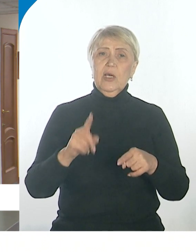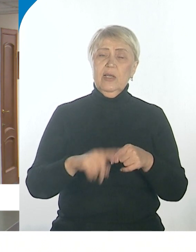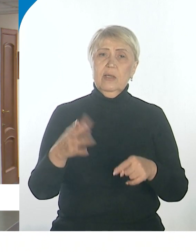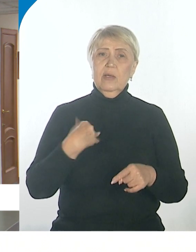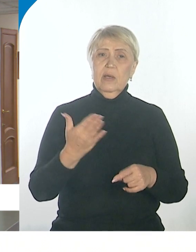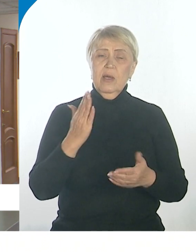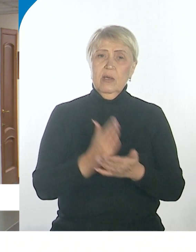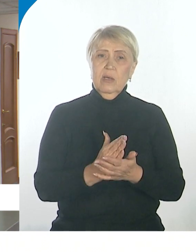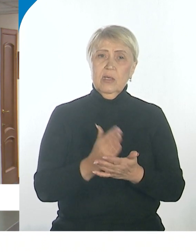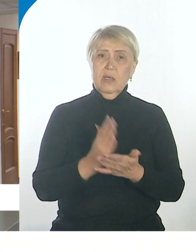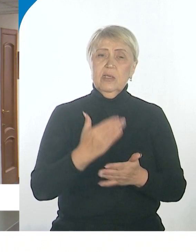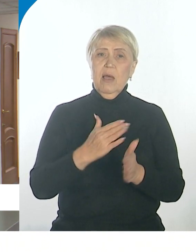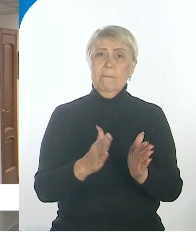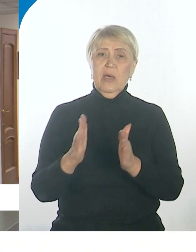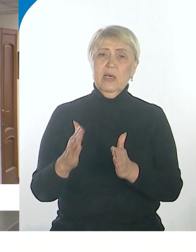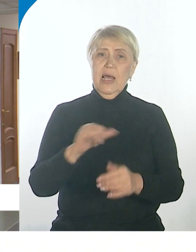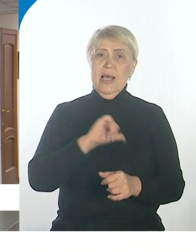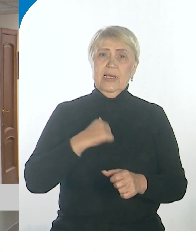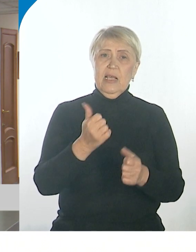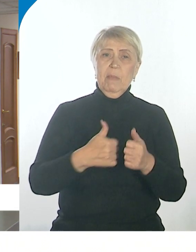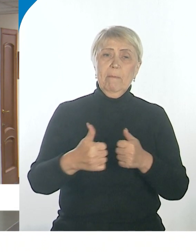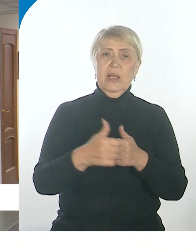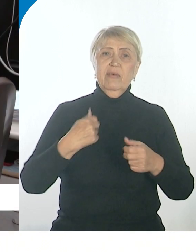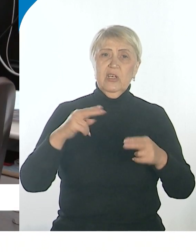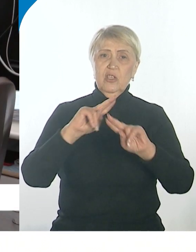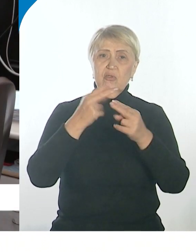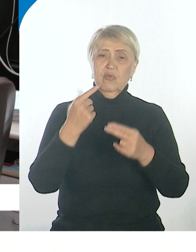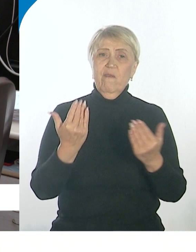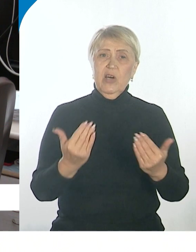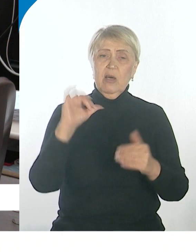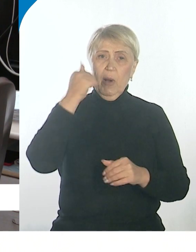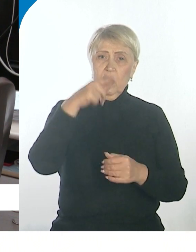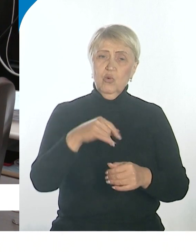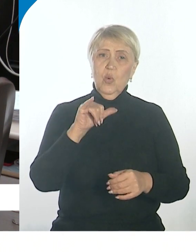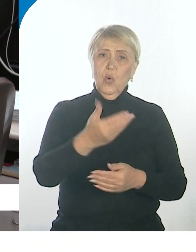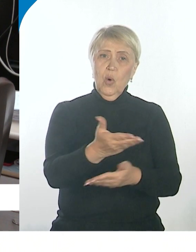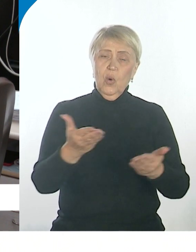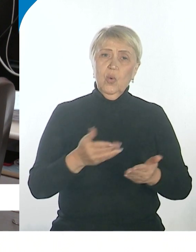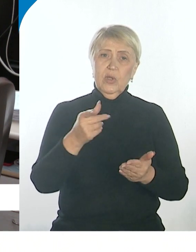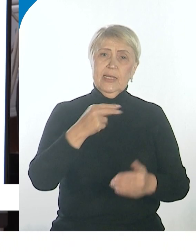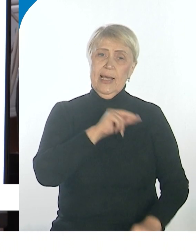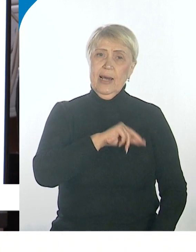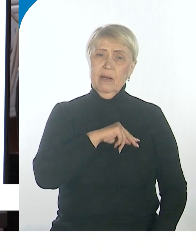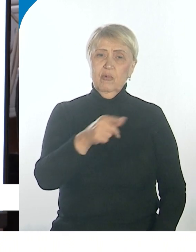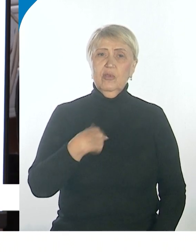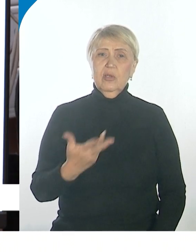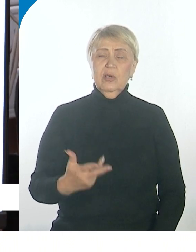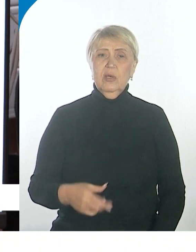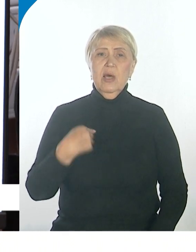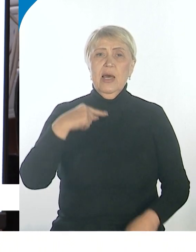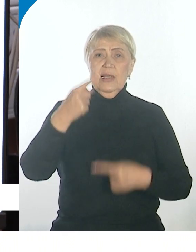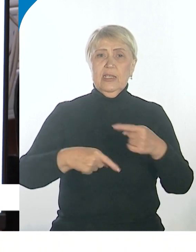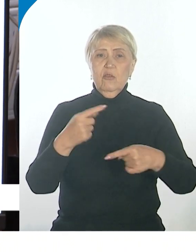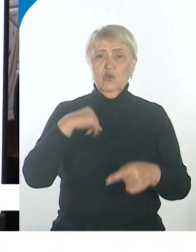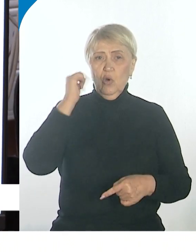методы – это самые передовые технологии. В этом году у нас работает ангиограф. На следующий